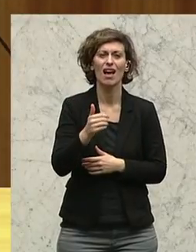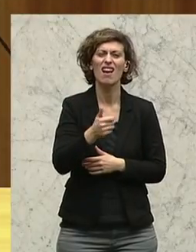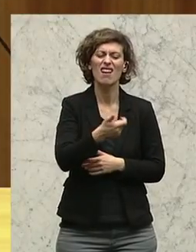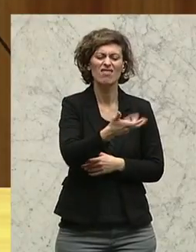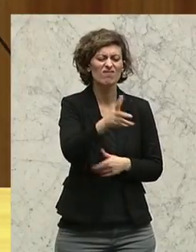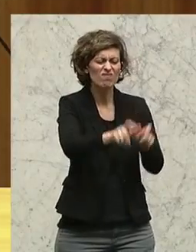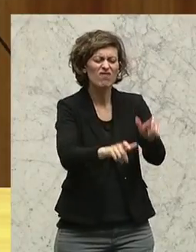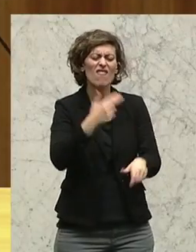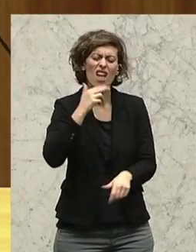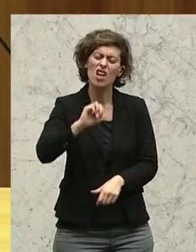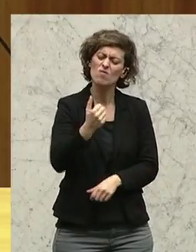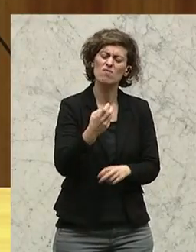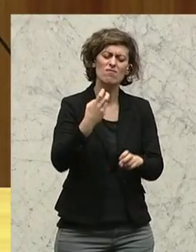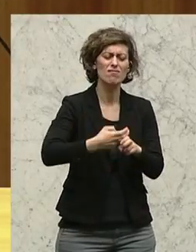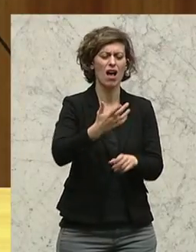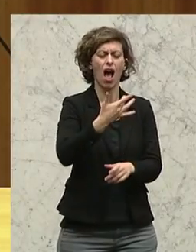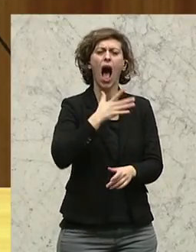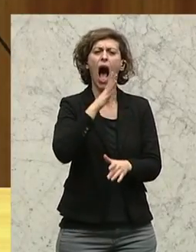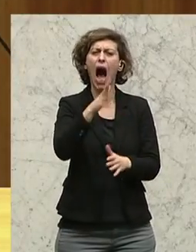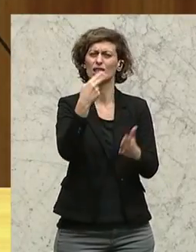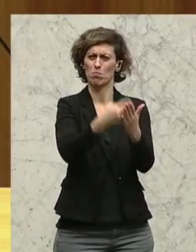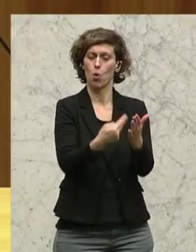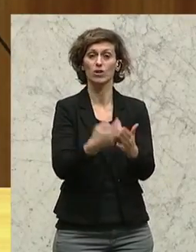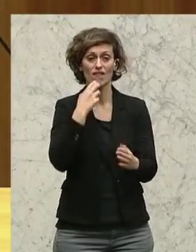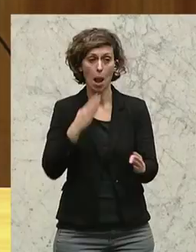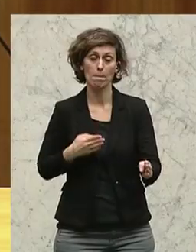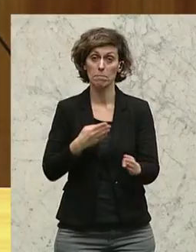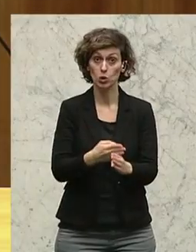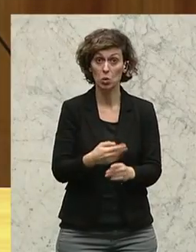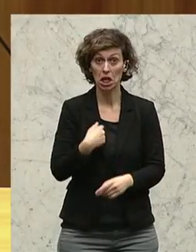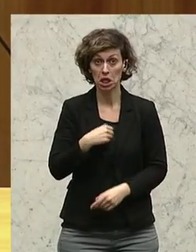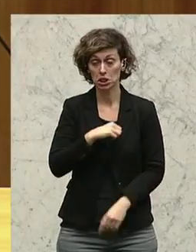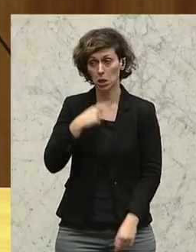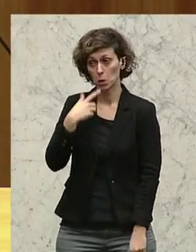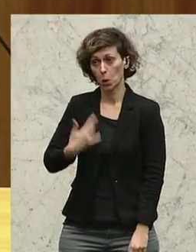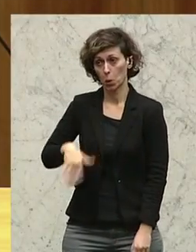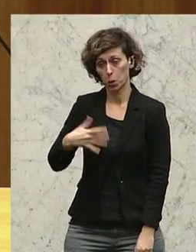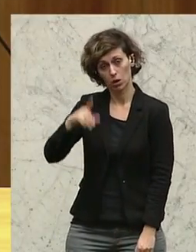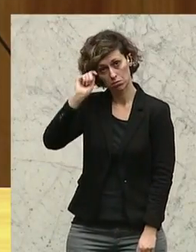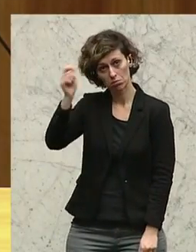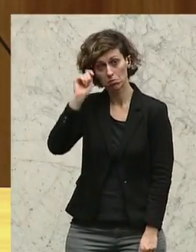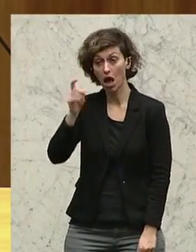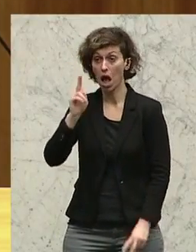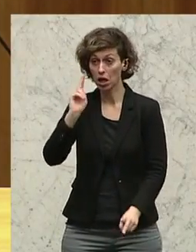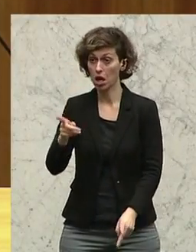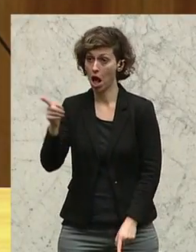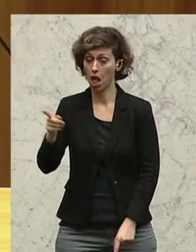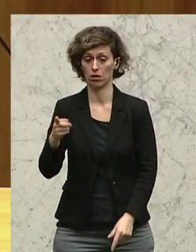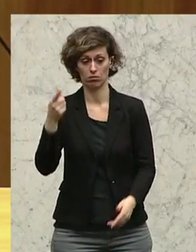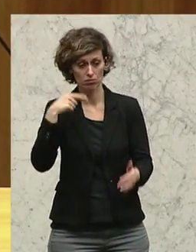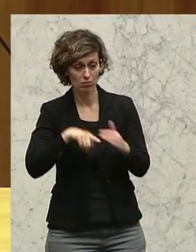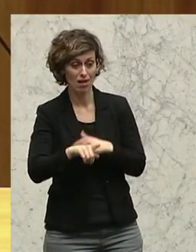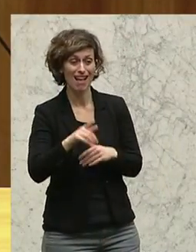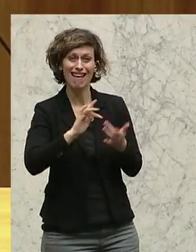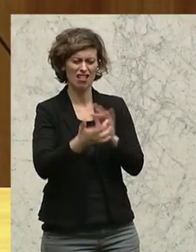härtesten Hassposter zu besuchen. Ich muss ehrlich sagen, Hut ab, das ist nicht so einfach, zu so jemandem hinzugehen, der einem